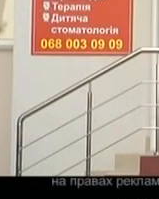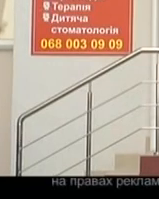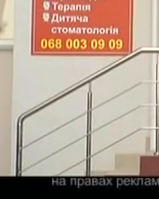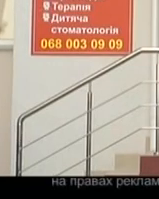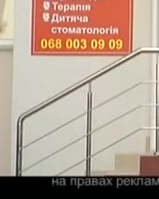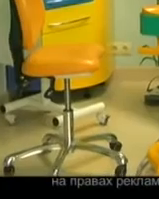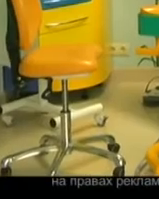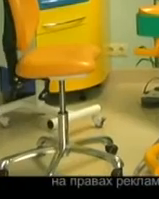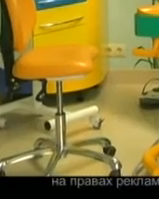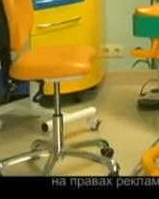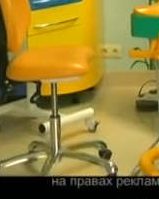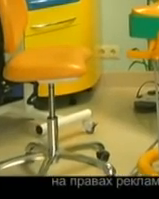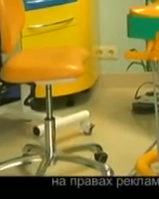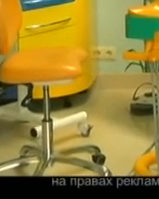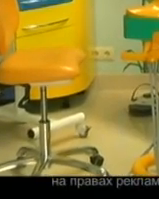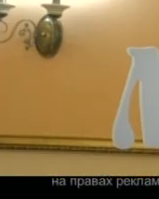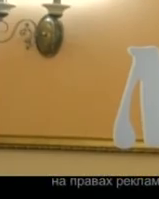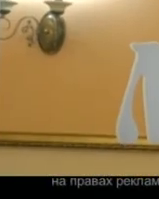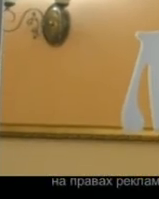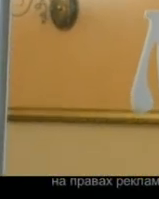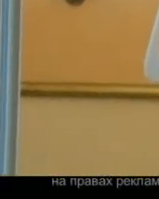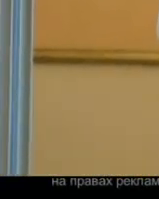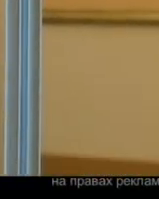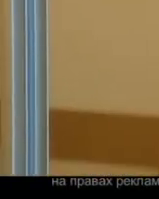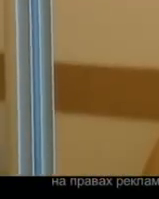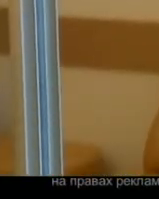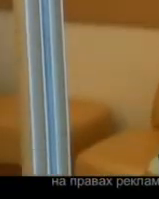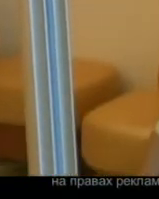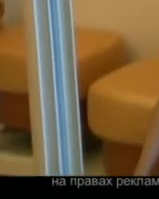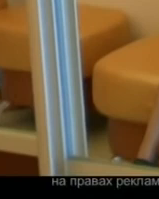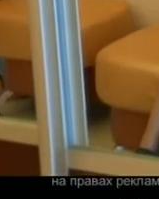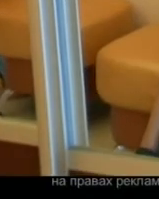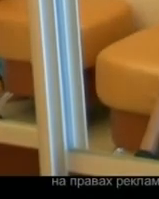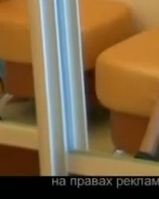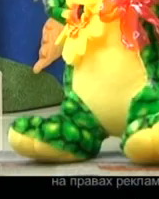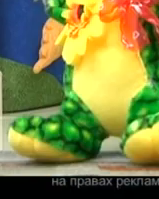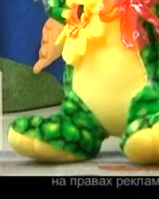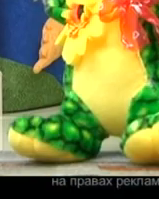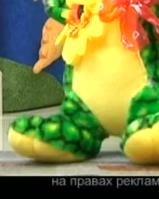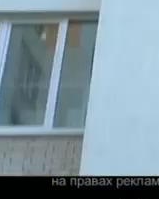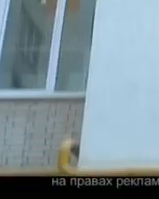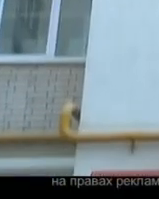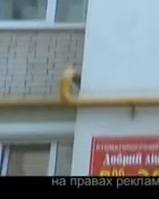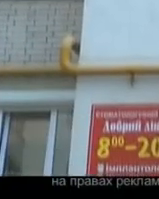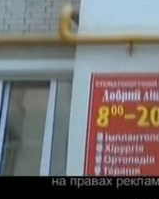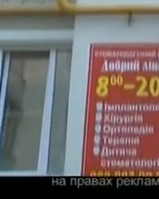Партнер інформаційного випуску, мережа стоматологічних кабінетів, добрий лікар. Лікуємо якісно, дешево і без болю.